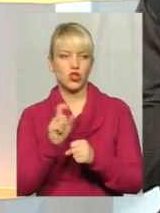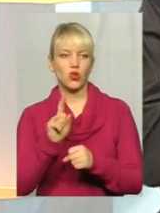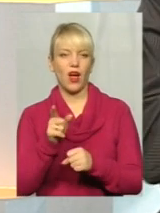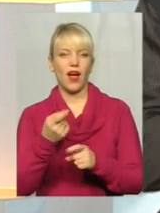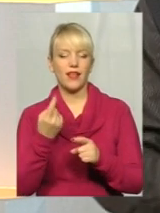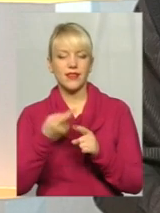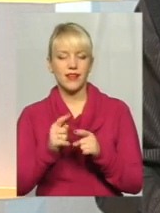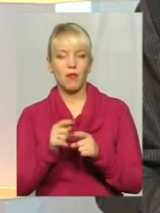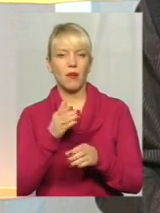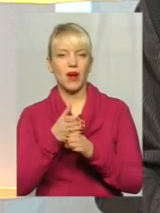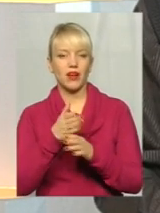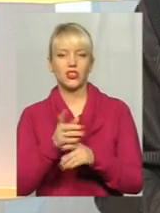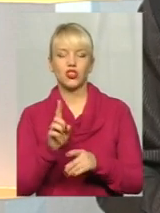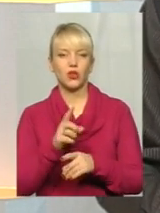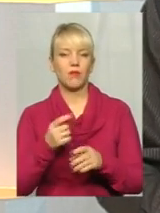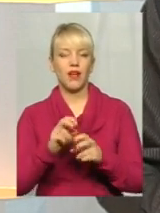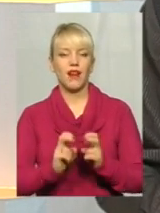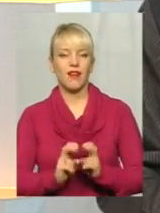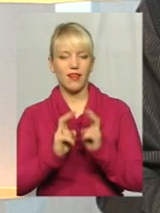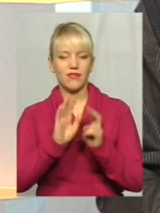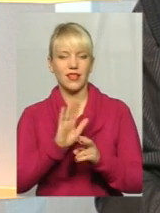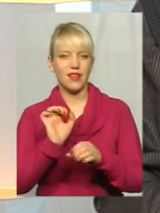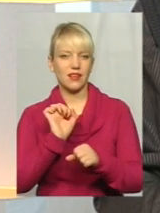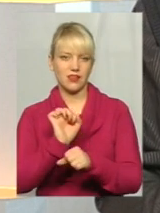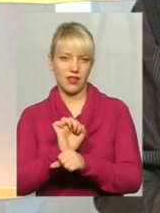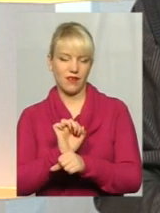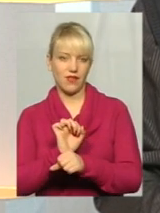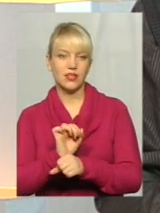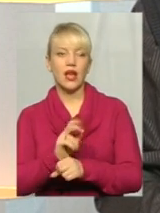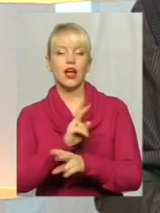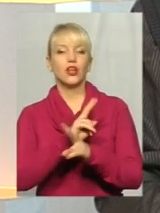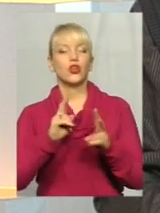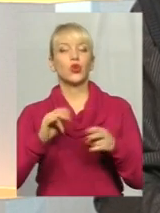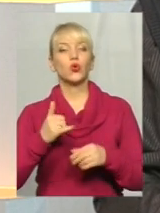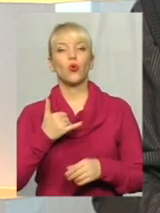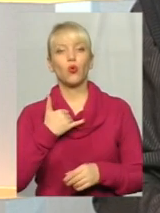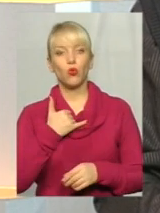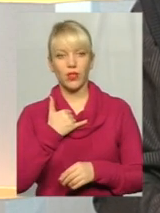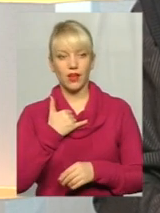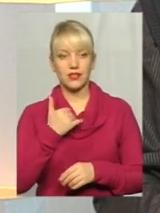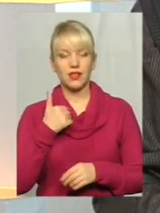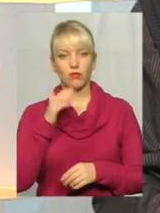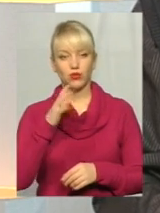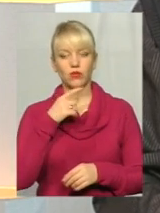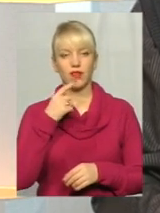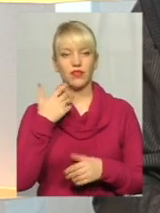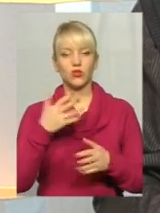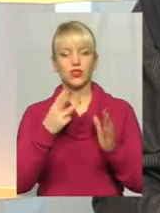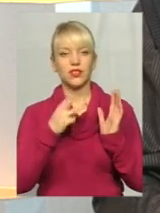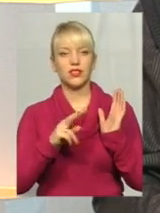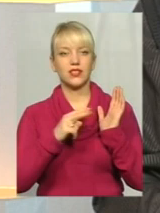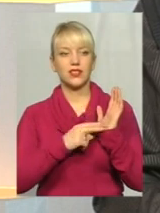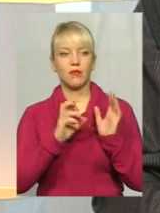щоб їх не зробити? Ніхто у нас, будемо говорити, я 37 років як